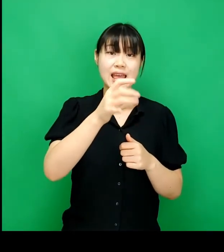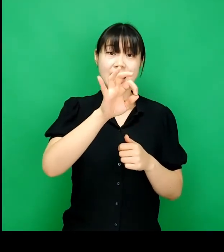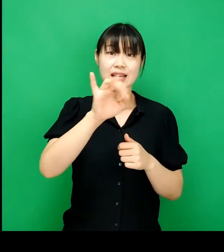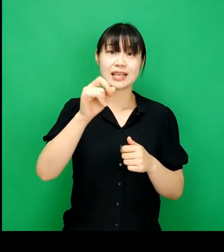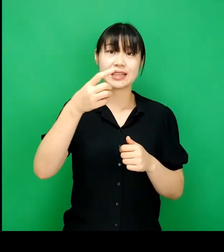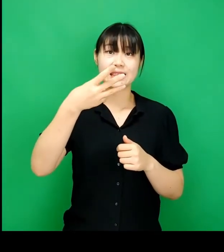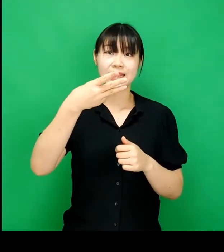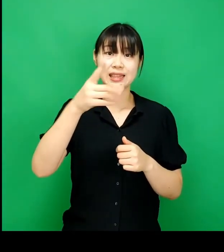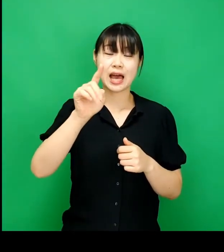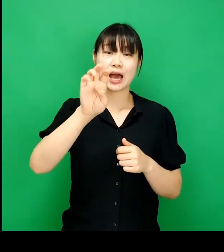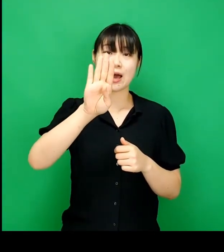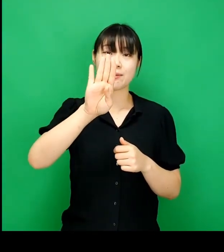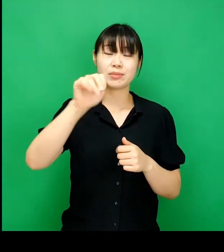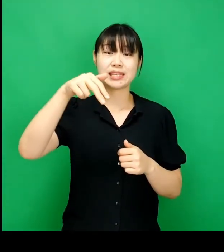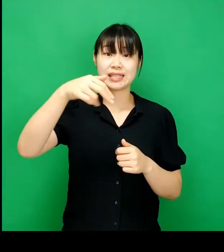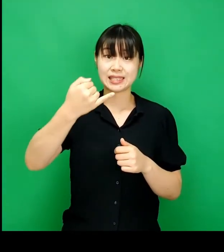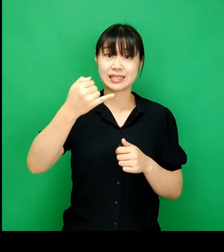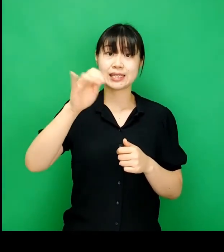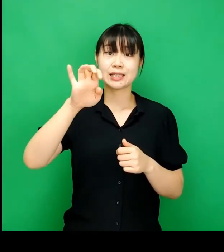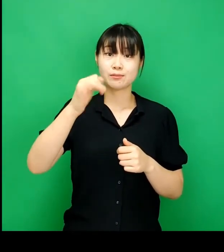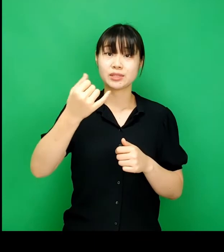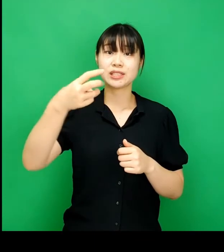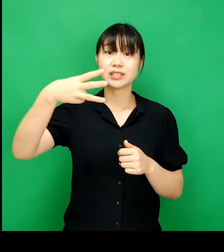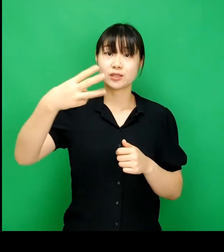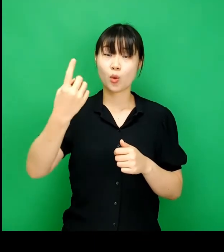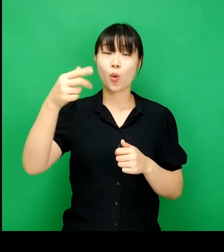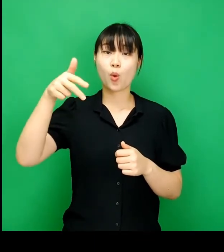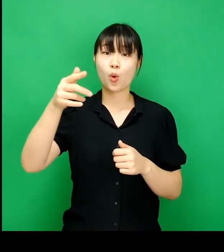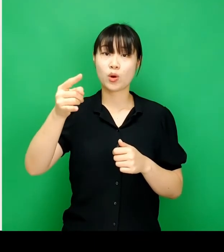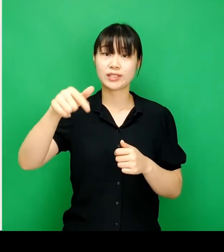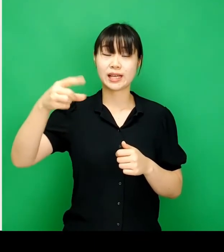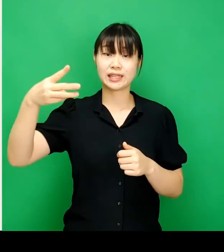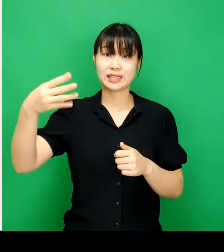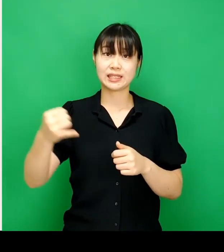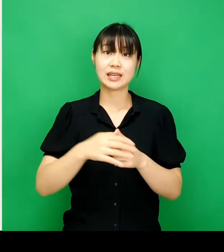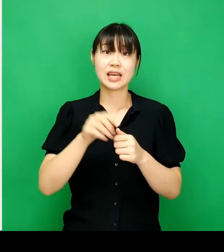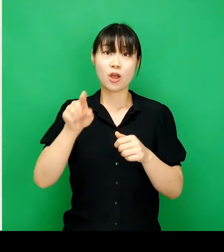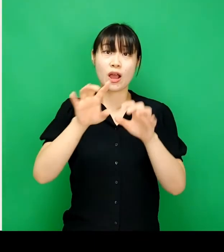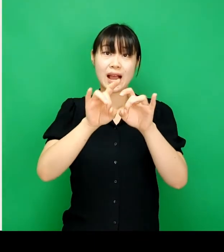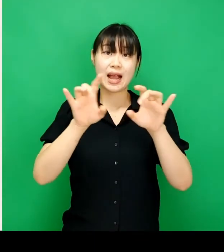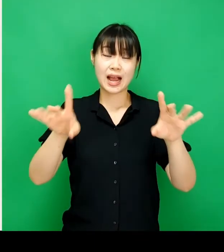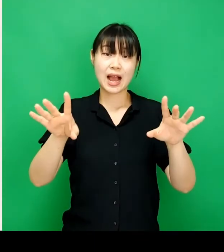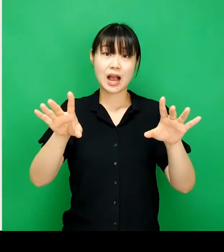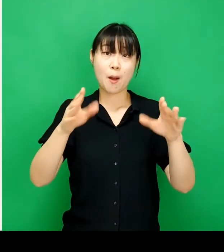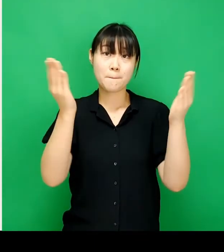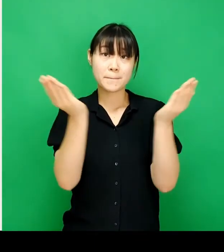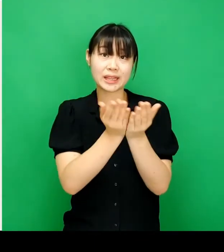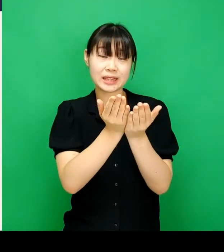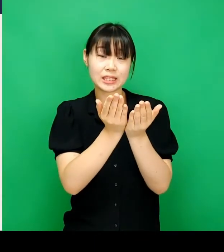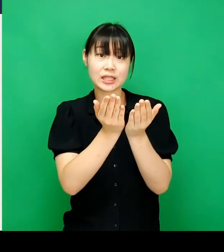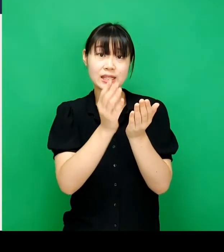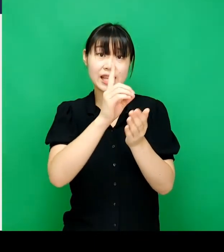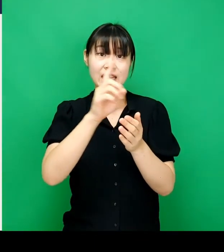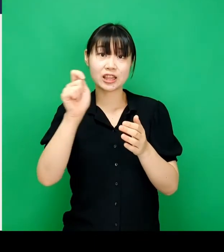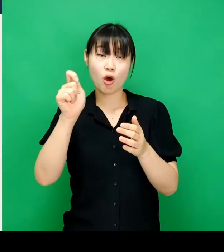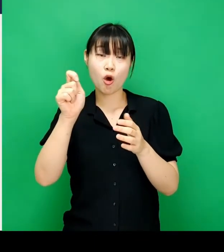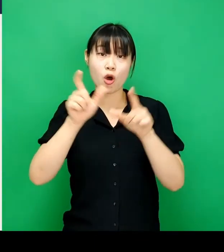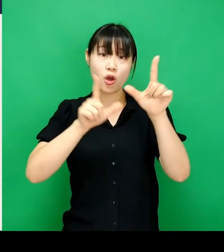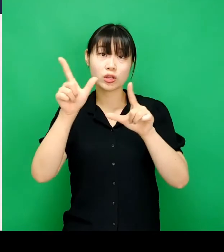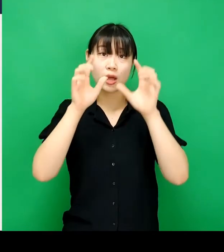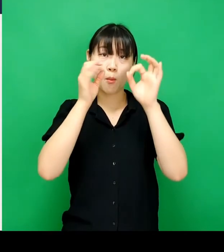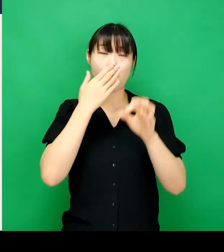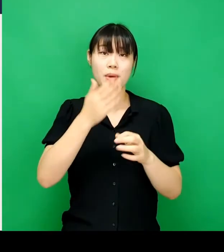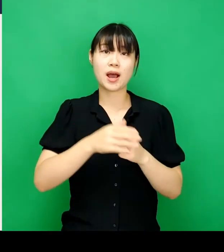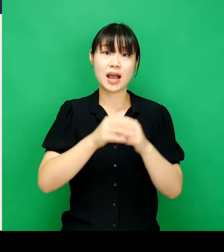두 번째는 데이터 비즈 프로젝트라는 사이트입니다. 이 사이트에서는 각 차트 유형에 맞는 데이터 형태를